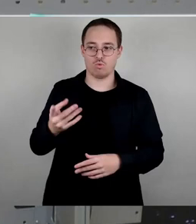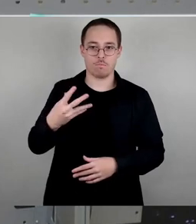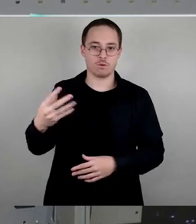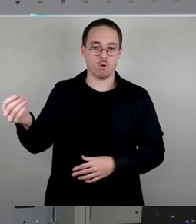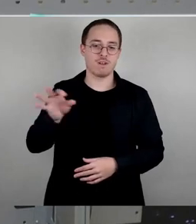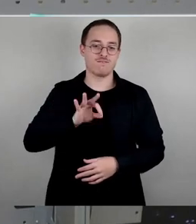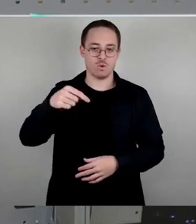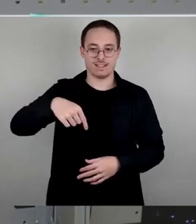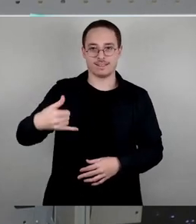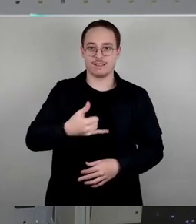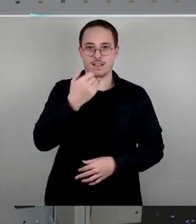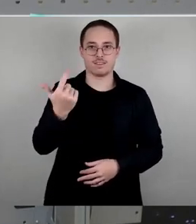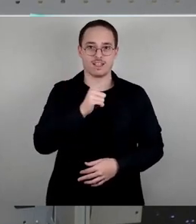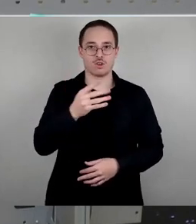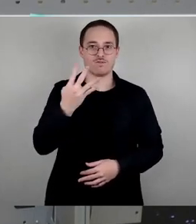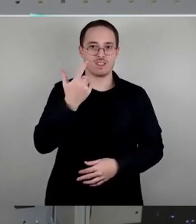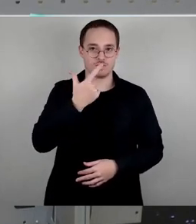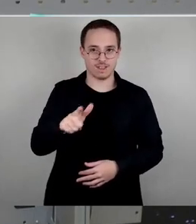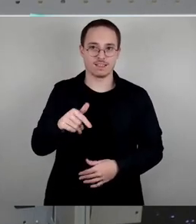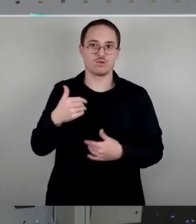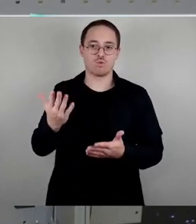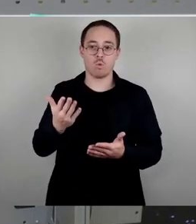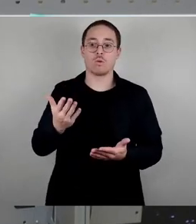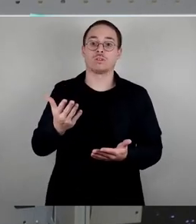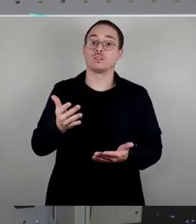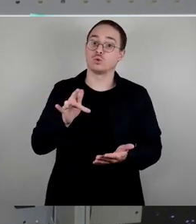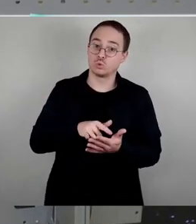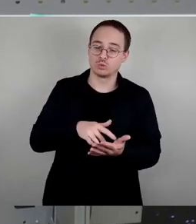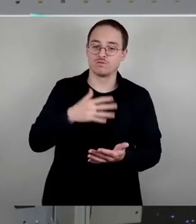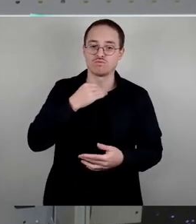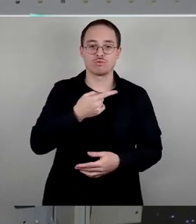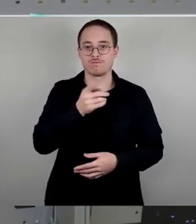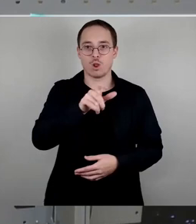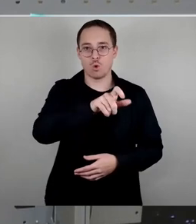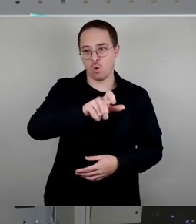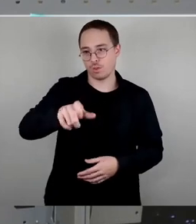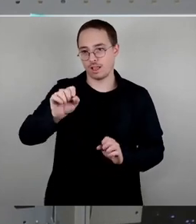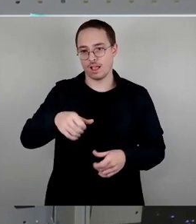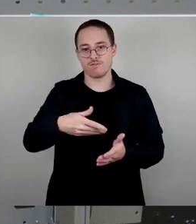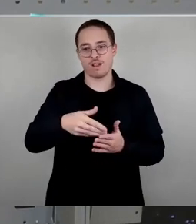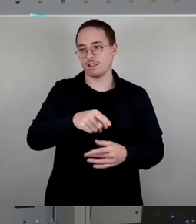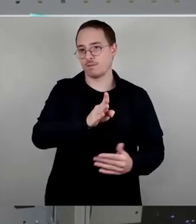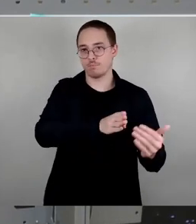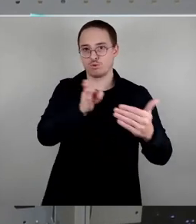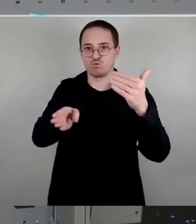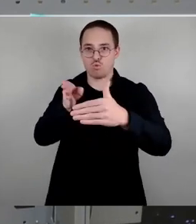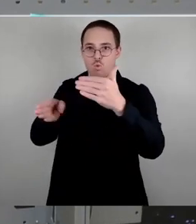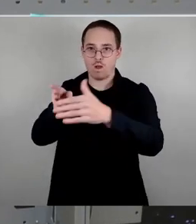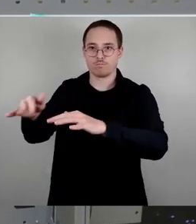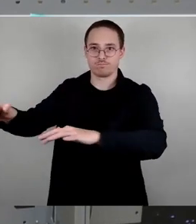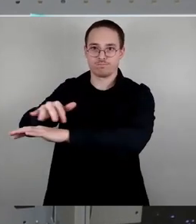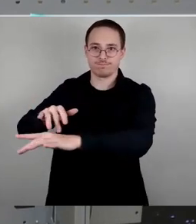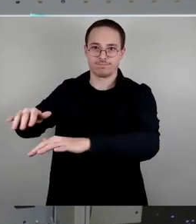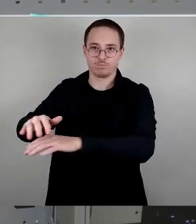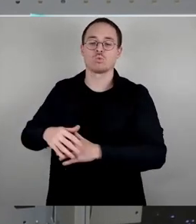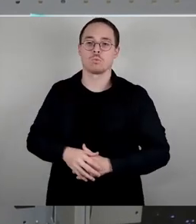Bad besuchen können. Meine Damen und Herren, ich möchte kurz noch mal über etwas berichten, was mich wirklich beeindruckt hat.